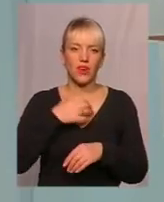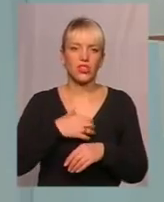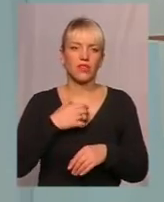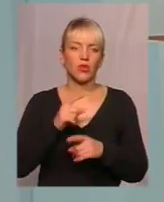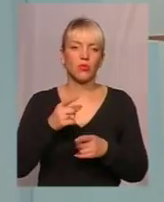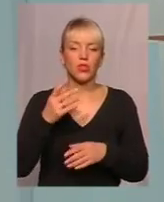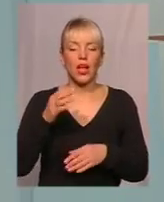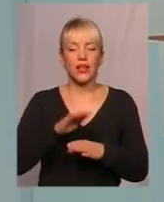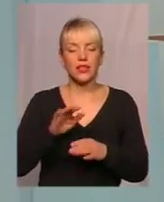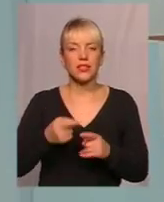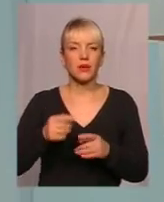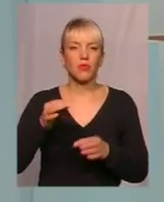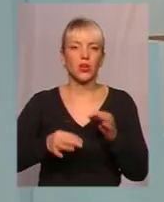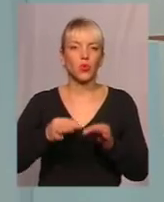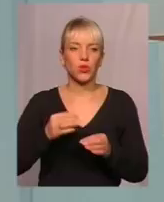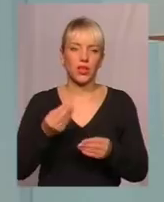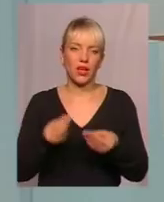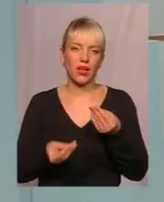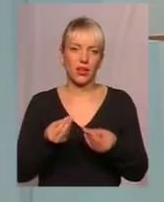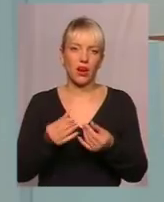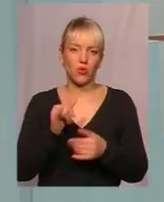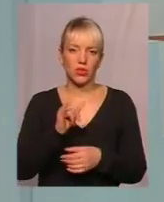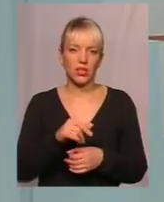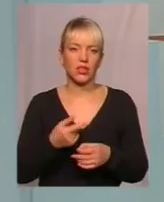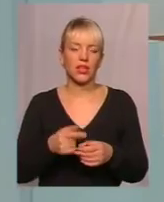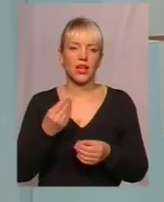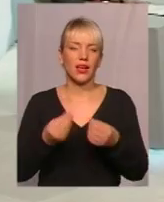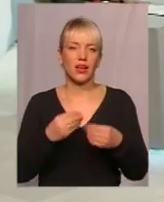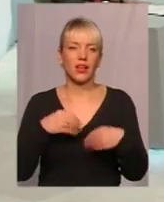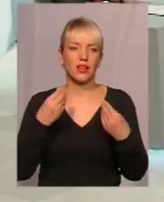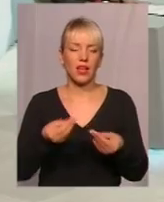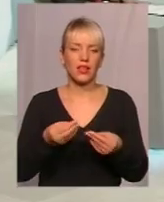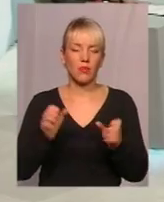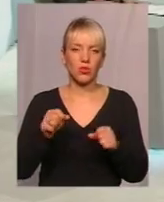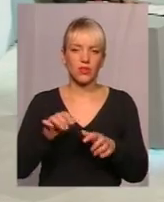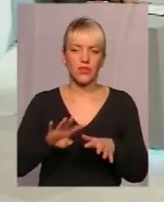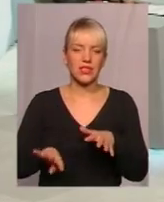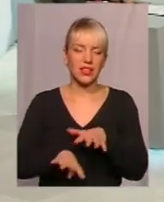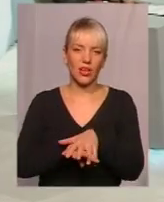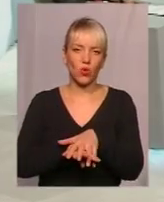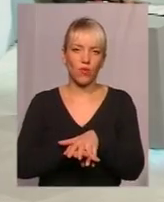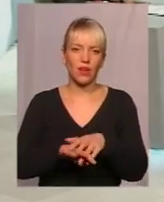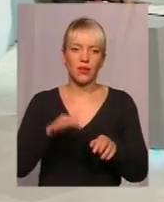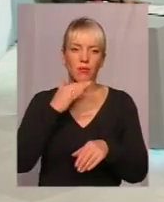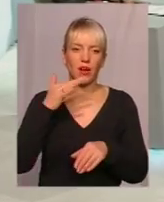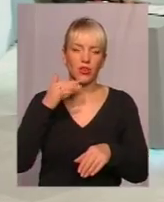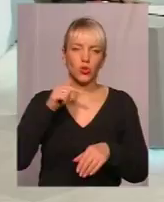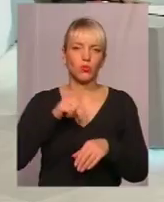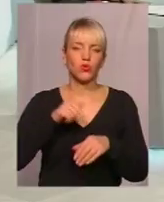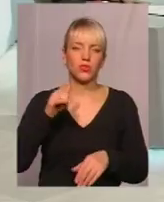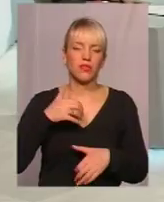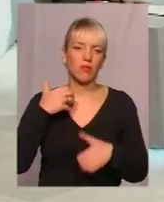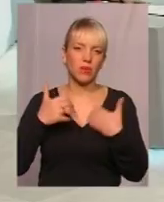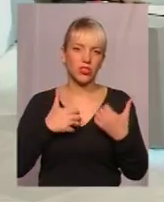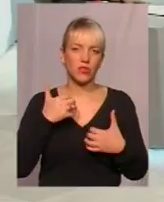в природньому такому процесі гри є, і гра тоді дає змогу інтегрувати дуже багато почуттів, переживань. І,